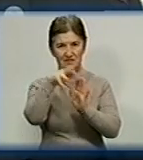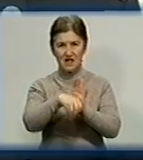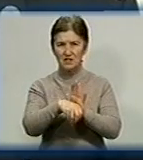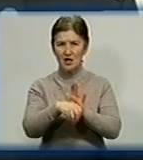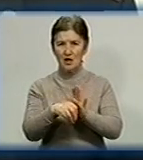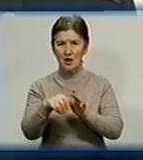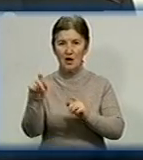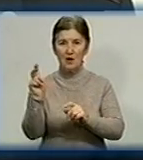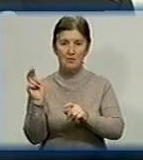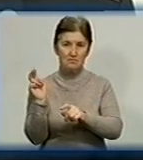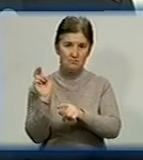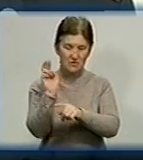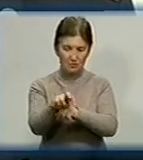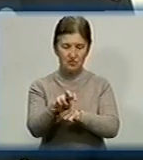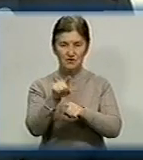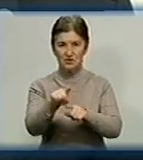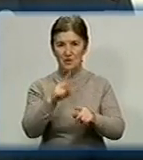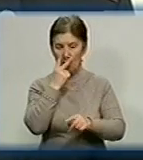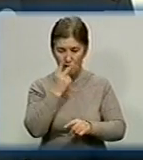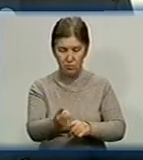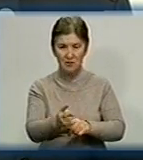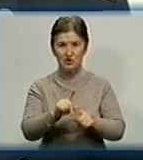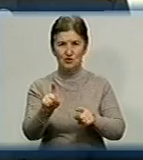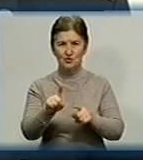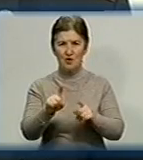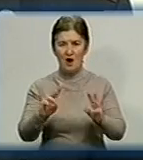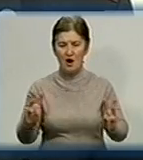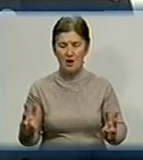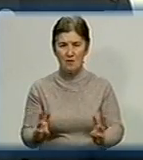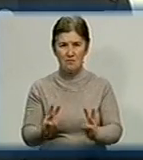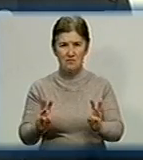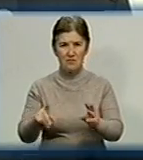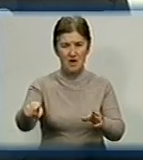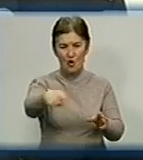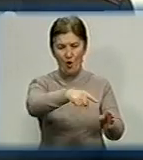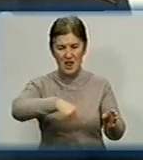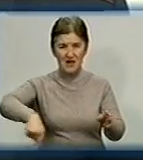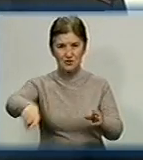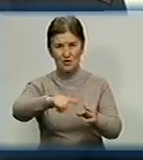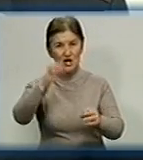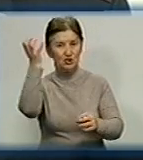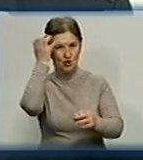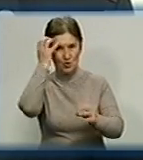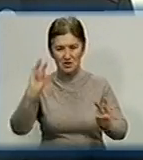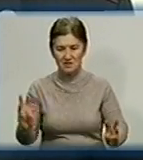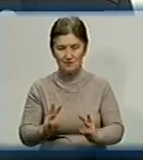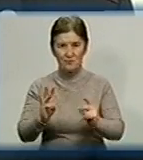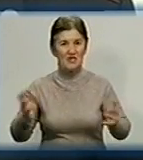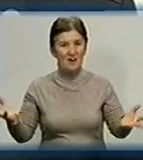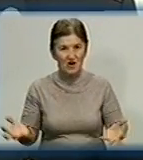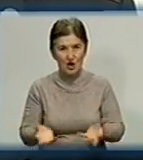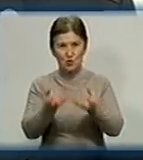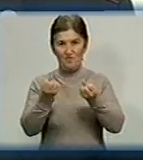Прибувши до місця події, рятувальники побачили, що з колектора валує чорний дим. На жаль, життя врятувати цих людей